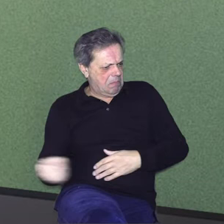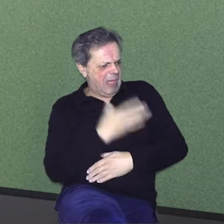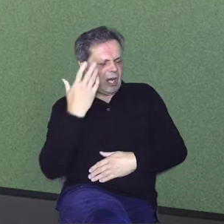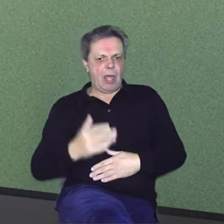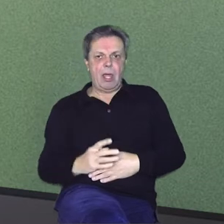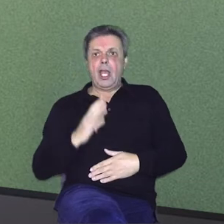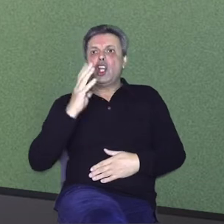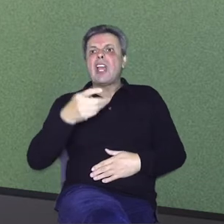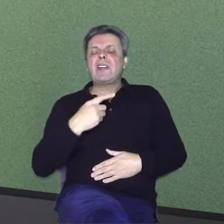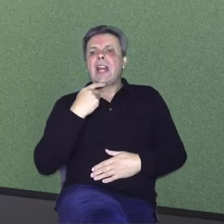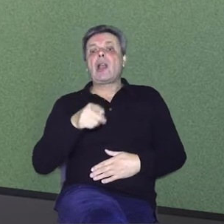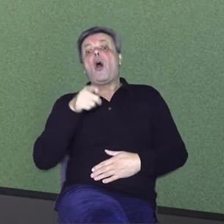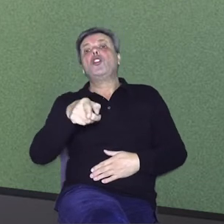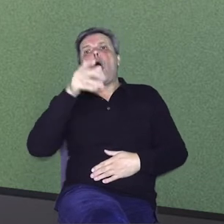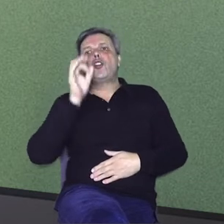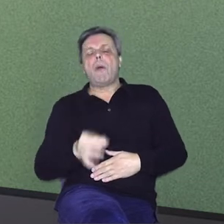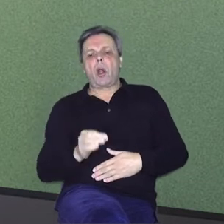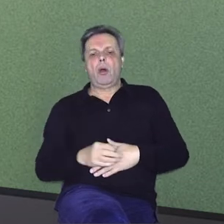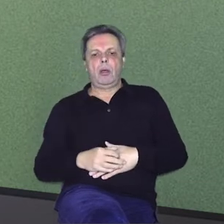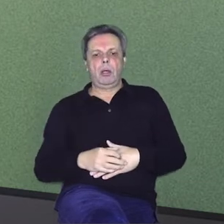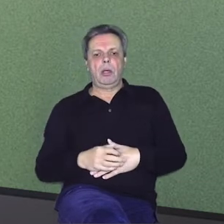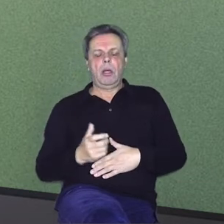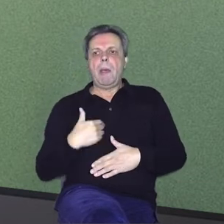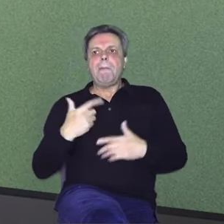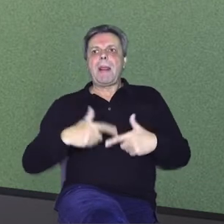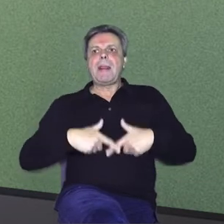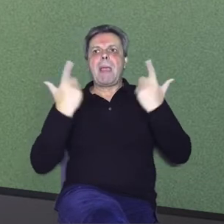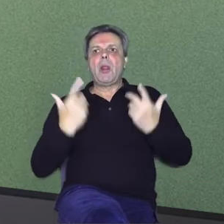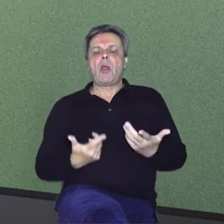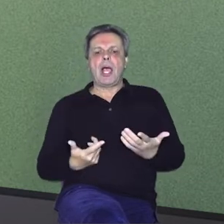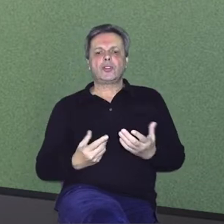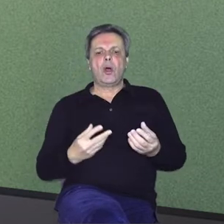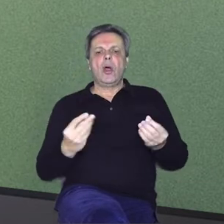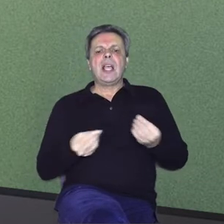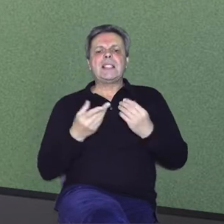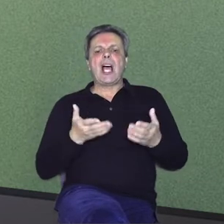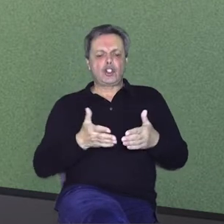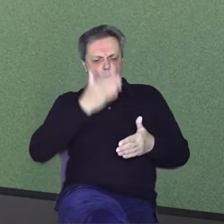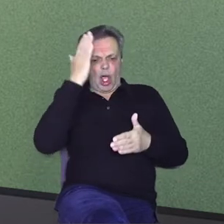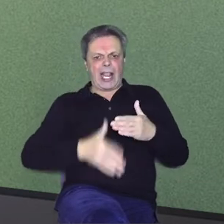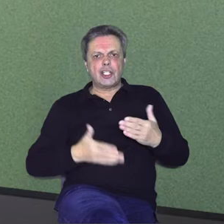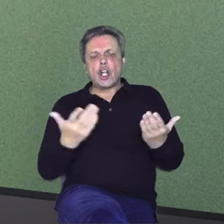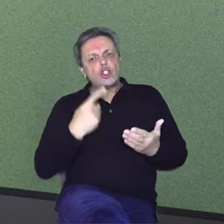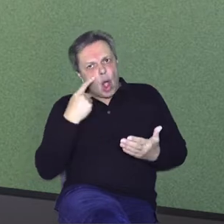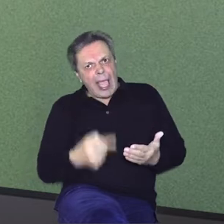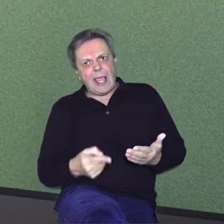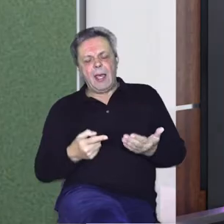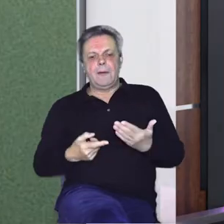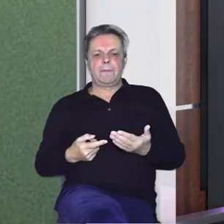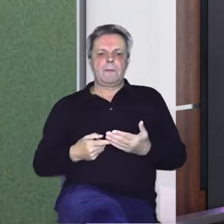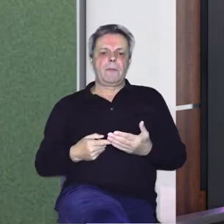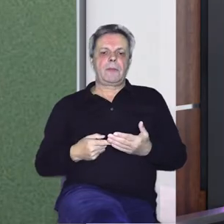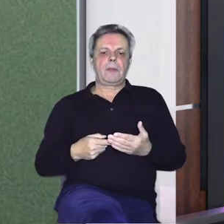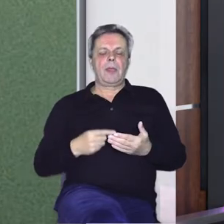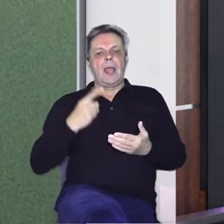I mislim da je četvrti po redu rekao, ta je dobar. I meni jednostavno nije bilo jasno zašto on to reže, što on to gleda unutra.